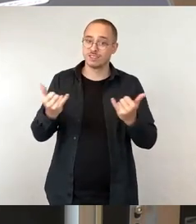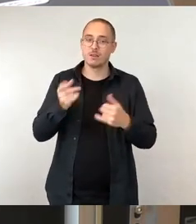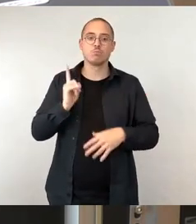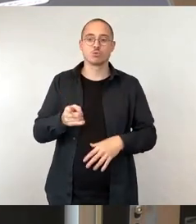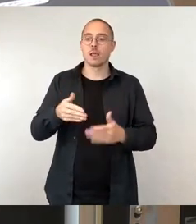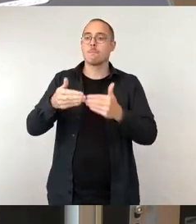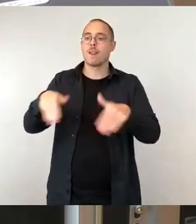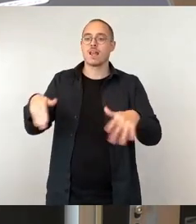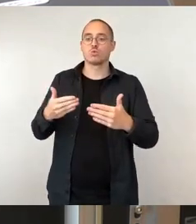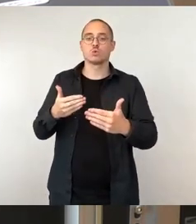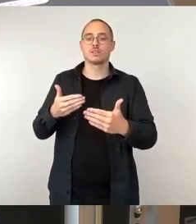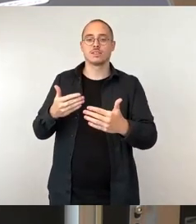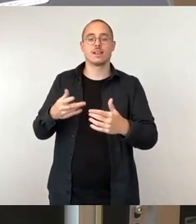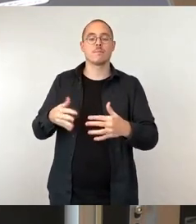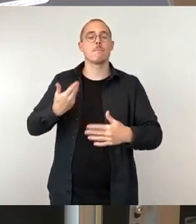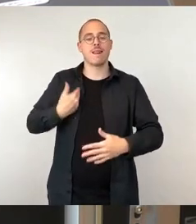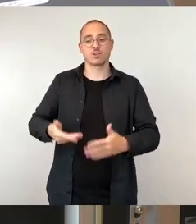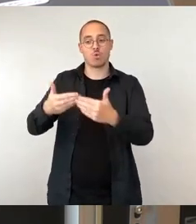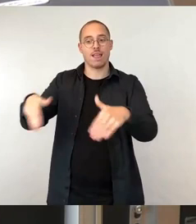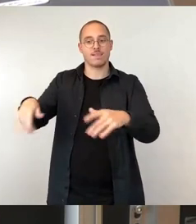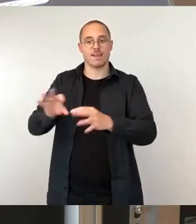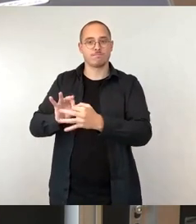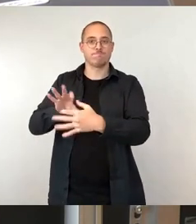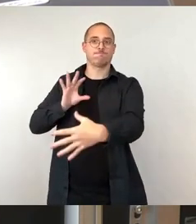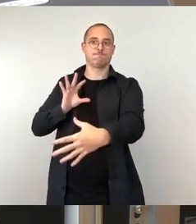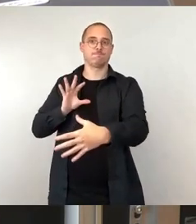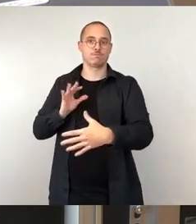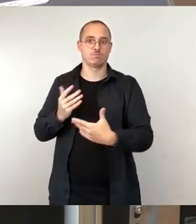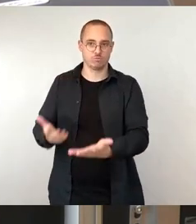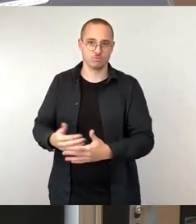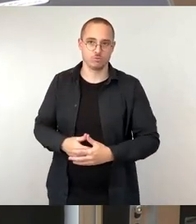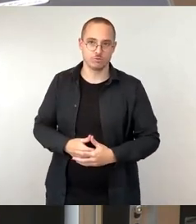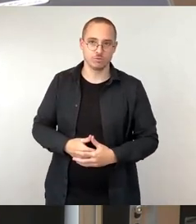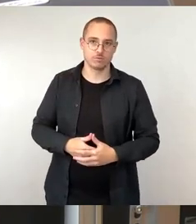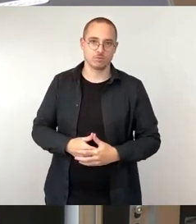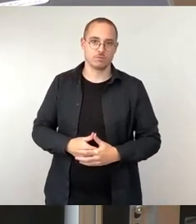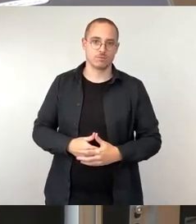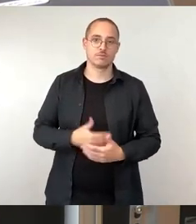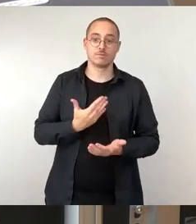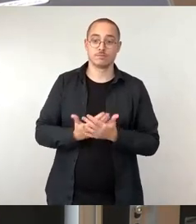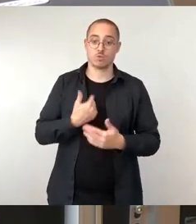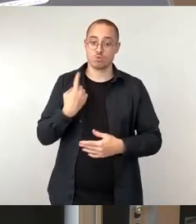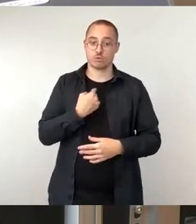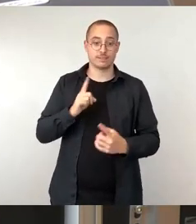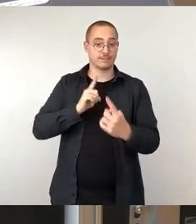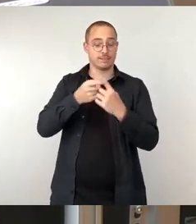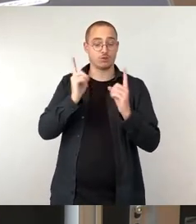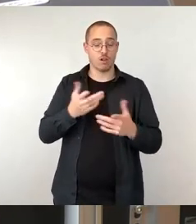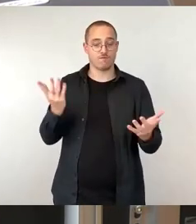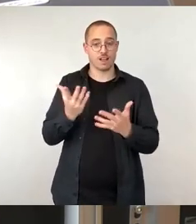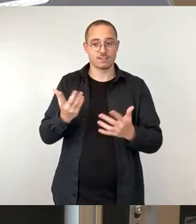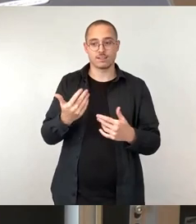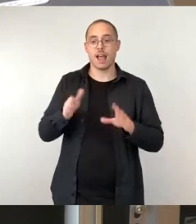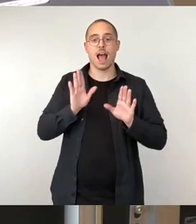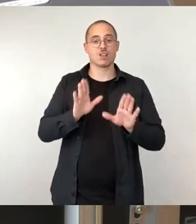sollte es sein, Asylberechtigte so schnell wie möglich zu integrieren. Das heißt Menschen, die zu uns kommen, innerhalb von